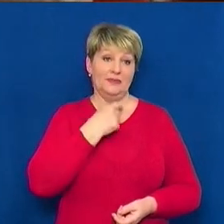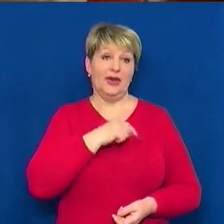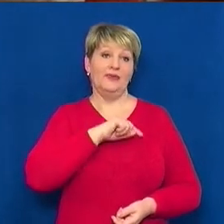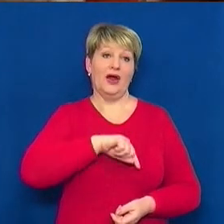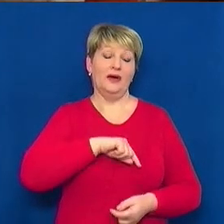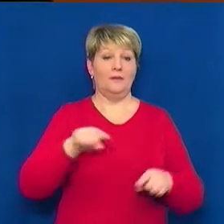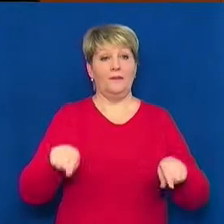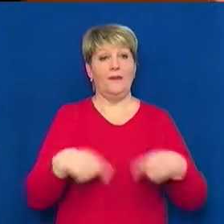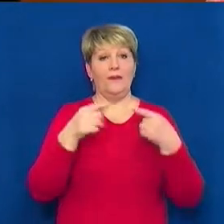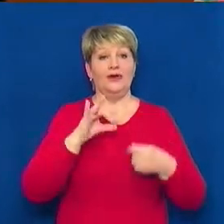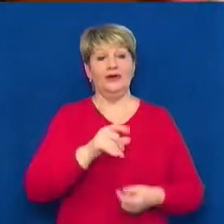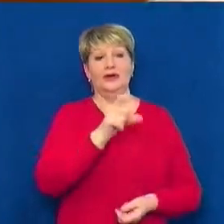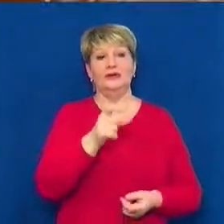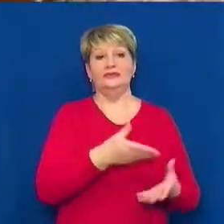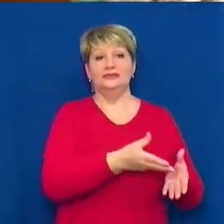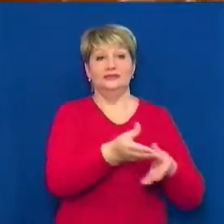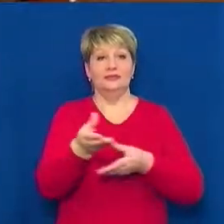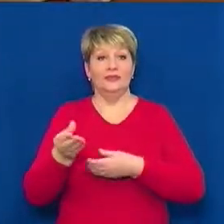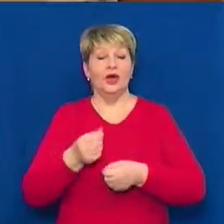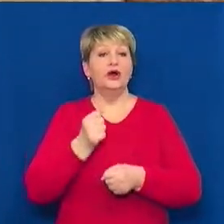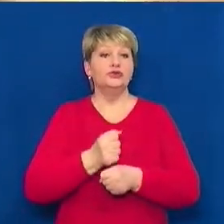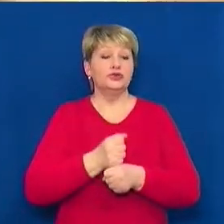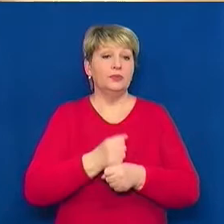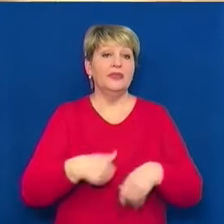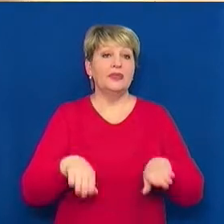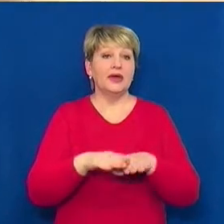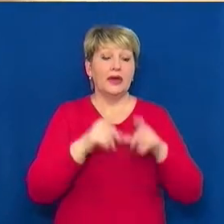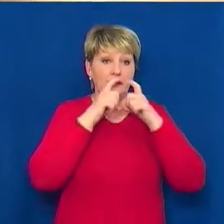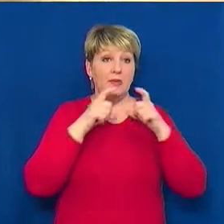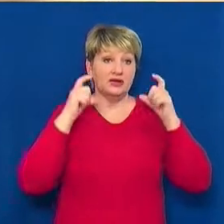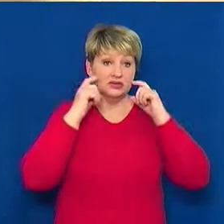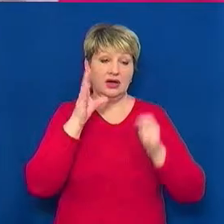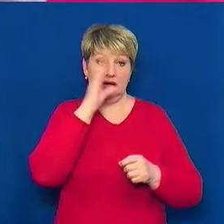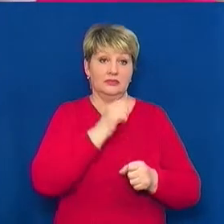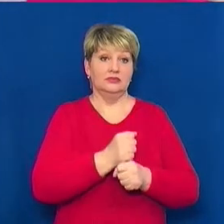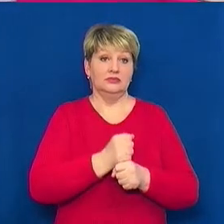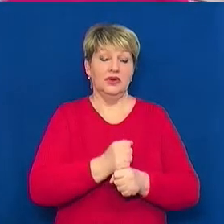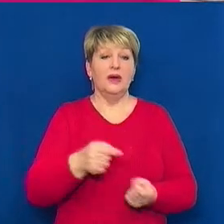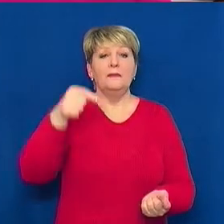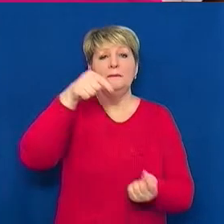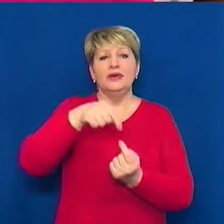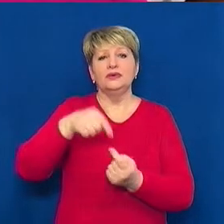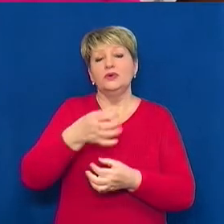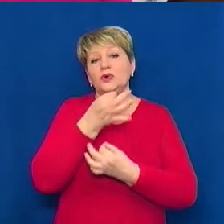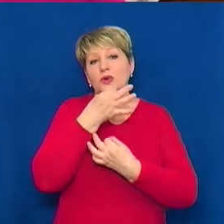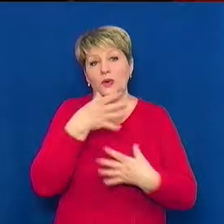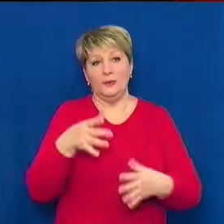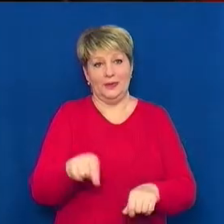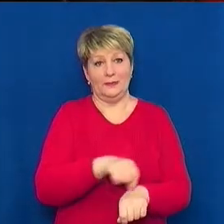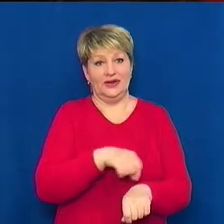оточуючим». Зробити такі маски під силу кожному, каже Анна Мельник. Підійдуть будь-які підручні матеріали.